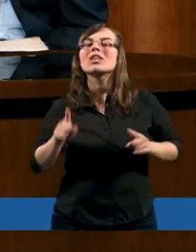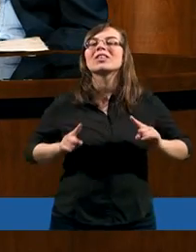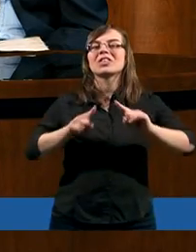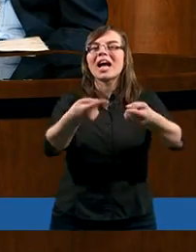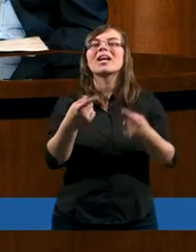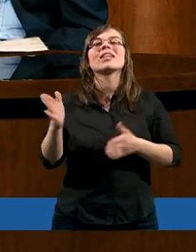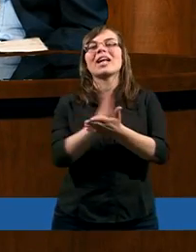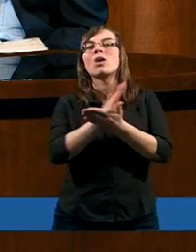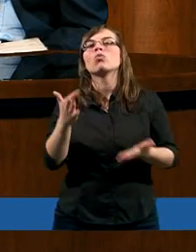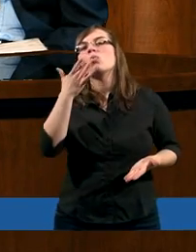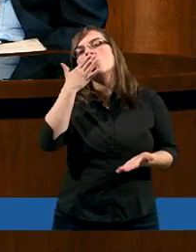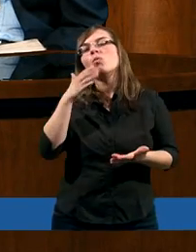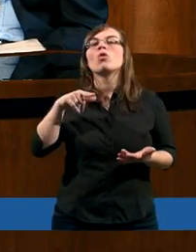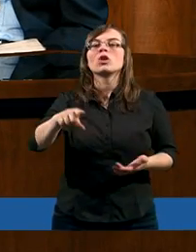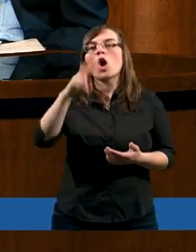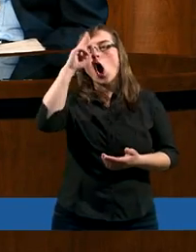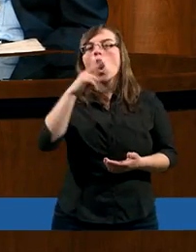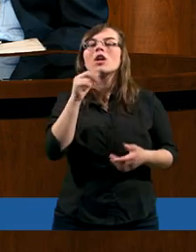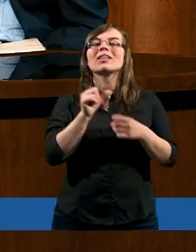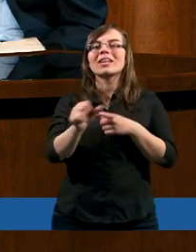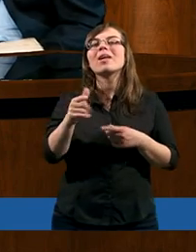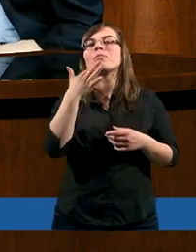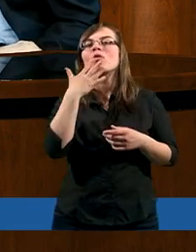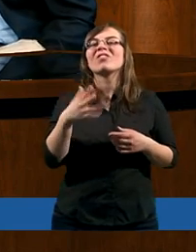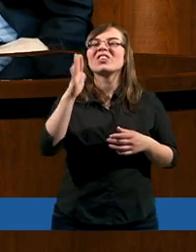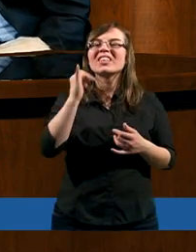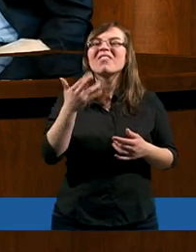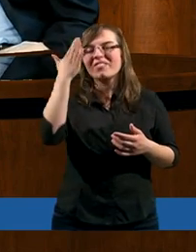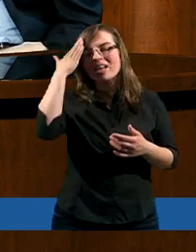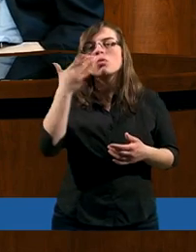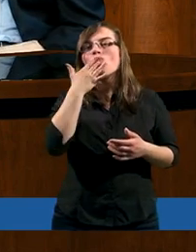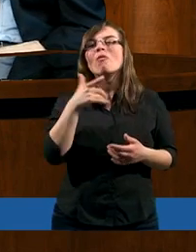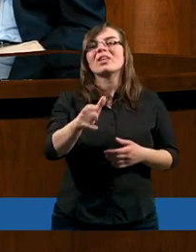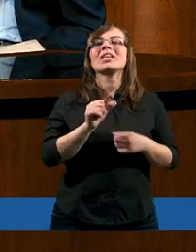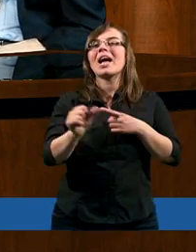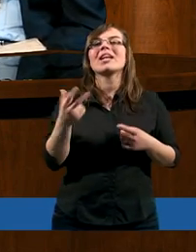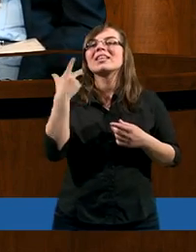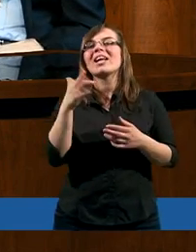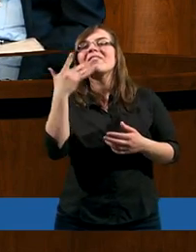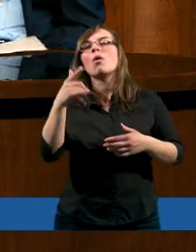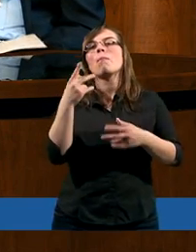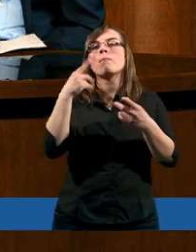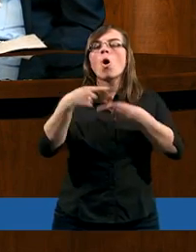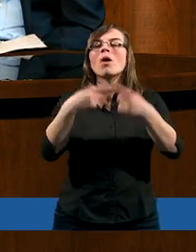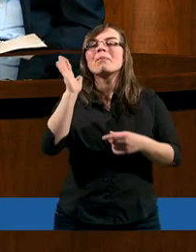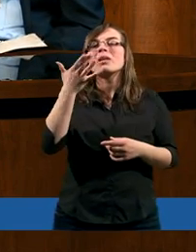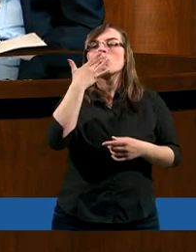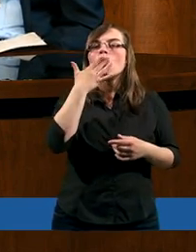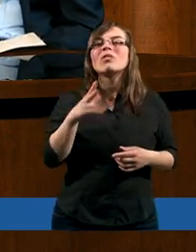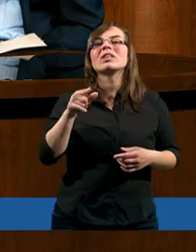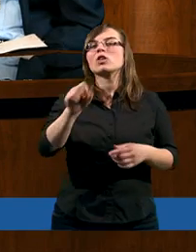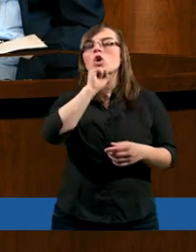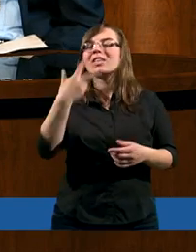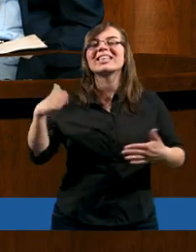Co to się dzieje? Niektórzy mówią, ojcowie już tak mówili, Wy tak mówicie, jeszcze wiele pokoleń tak będzie